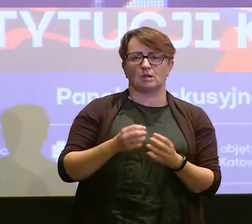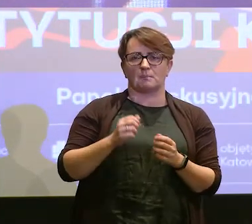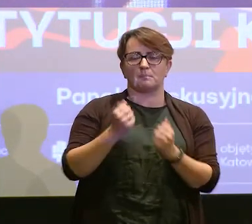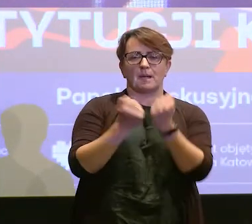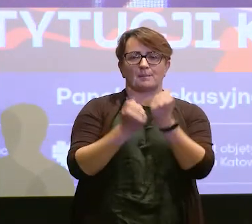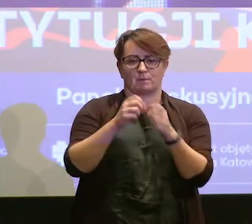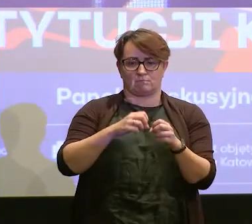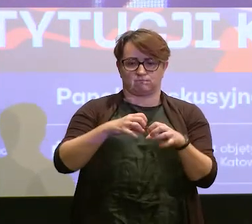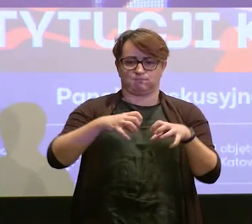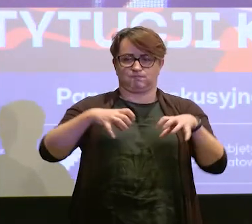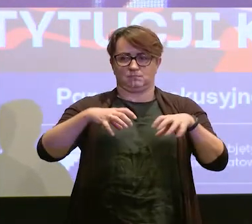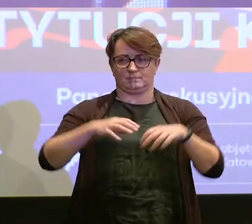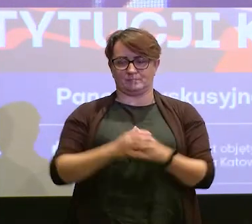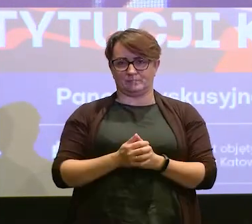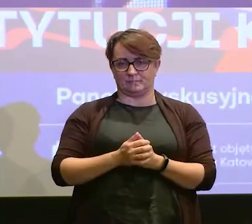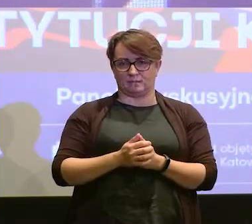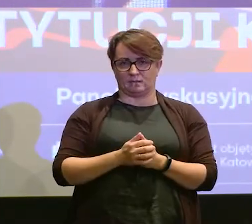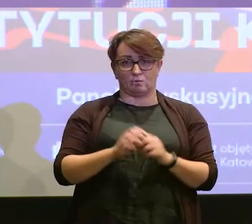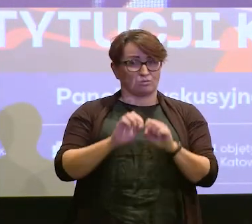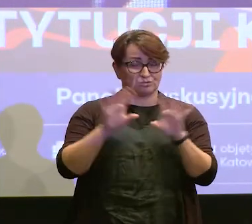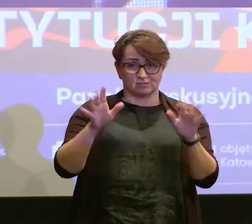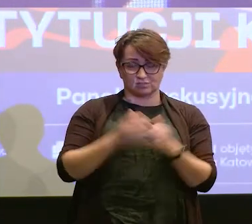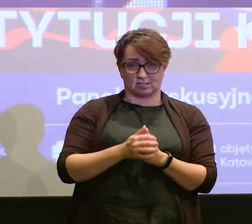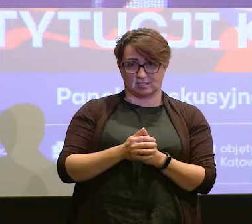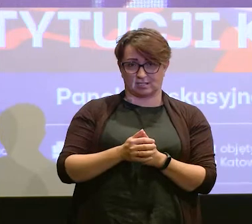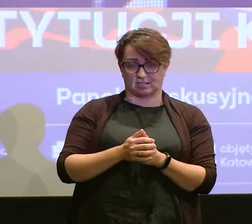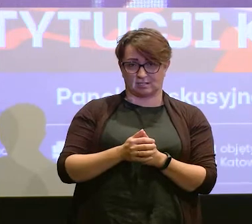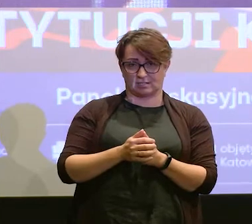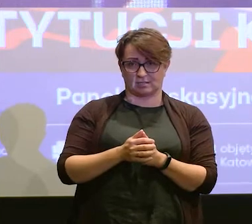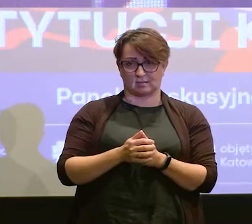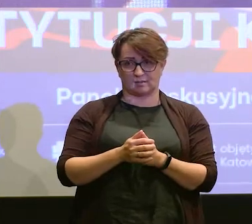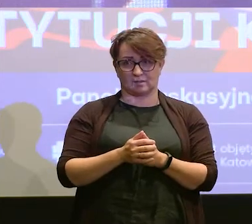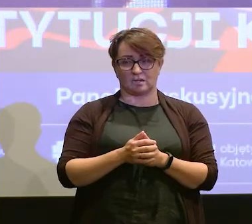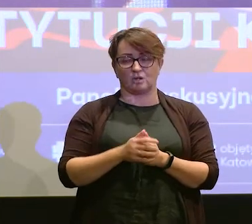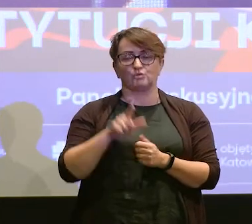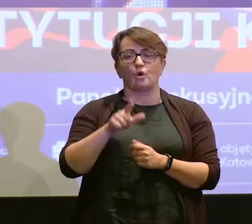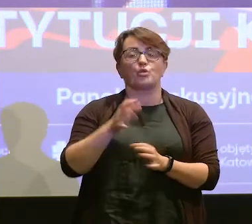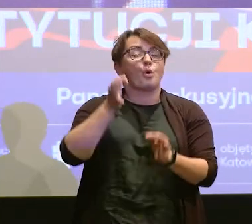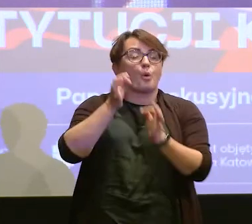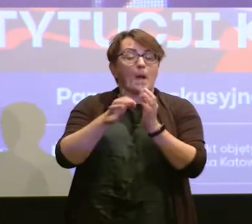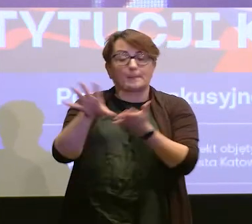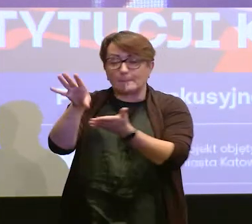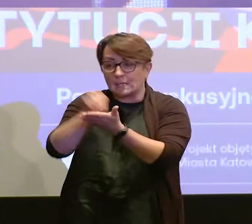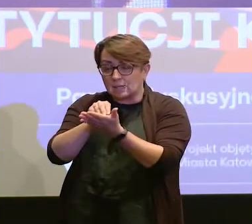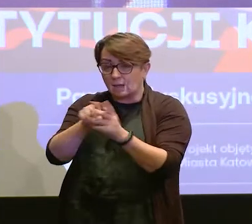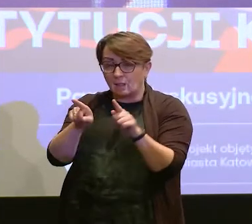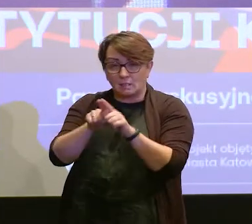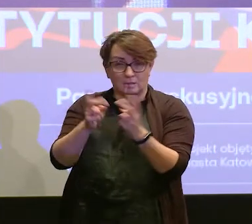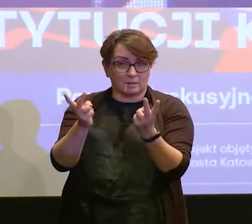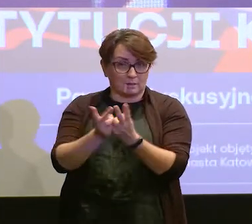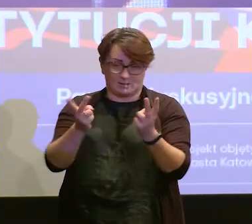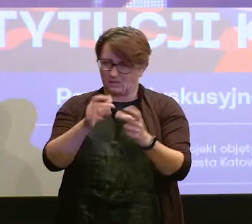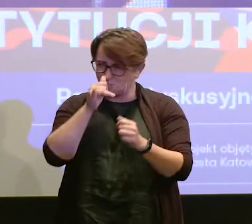papier. Oczywiście, że nie zrobimy dokładnych, nie